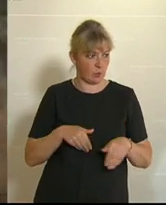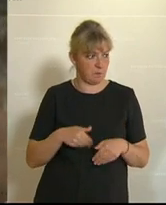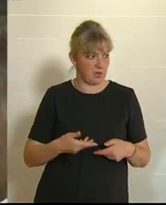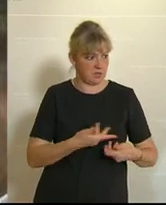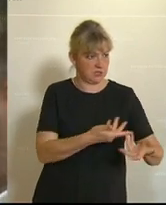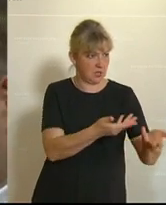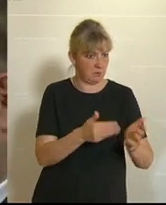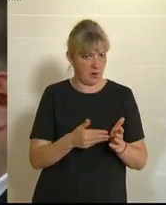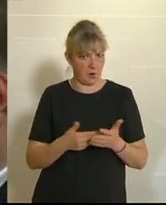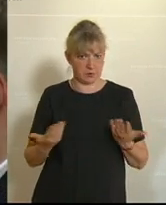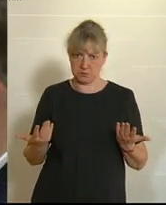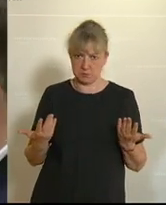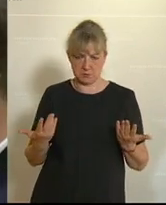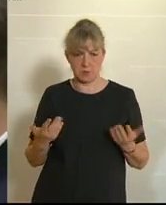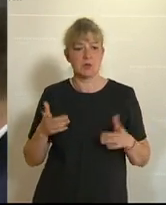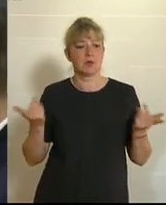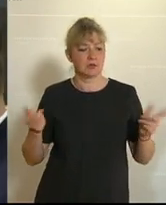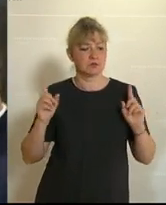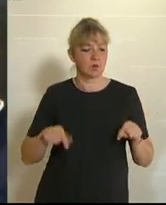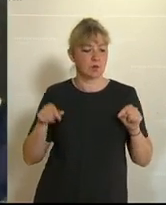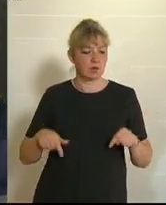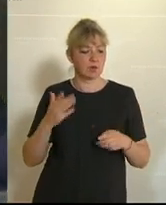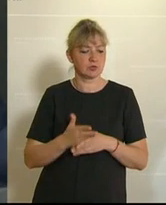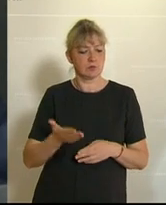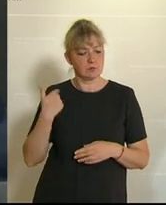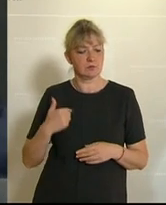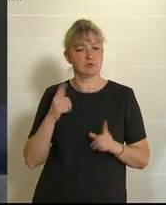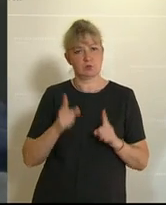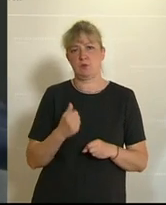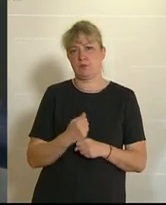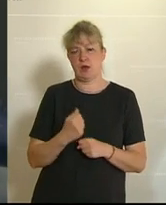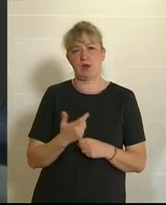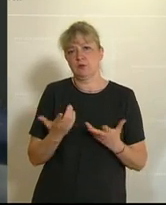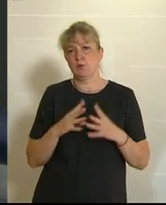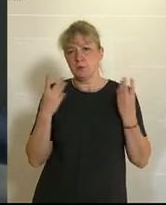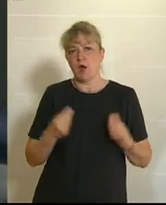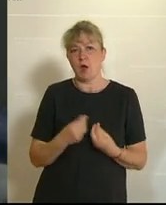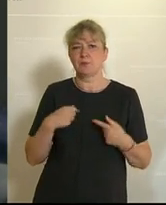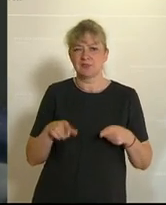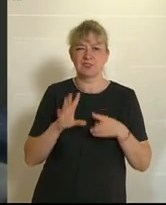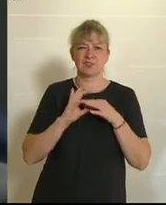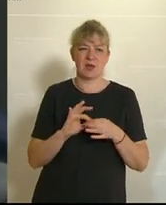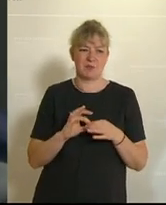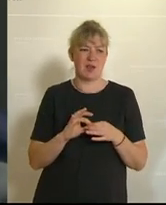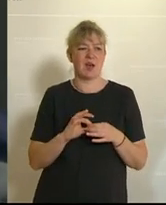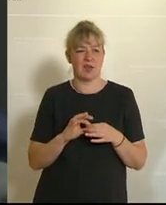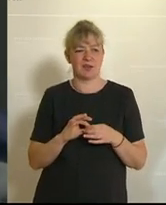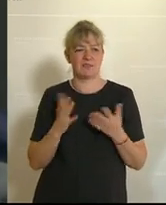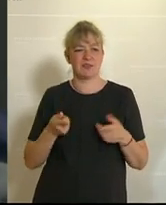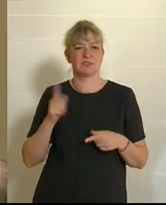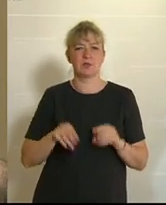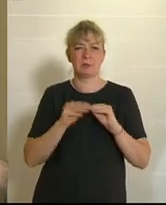braucht. Man hätte also hier schon längst reagieren können. Und überhaupt darf ich in diesem Zusammenhang, was also diese